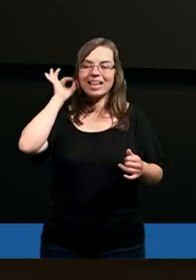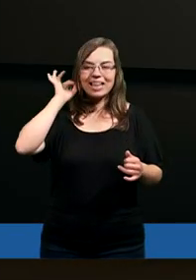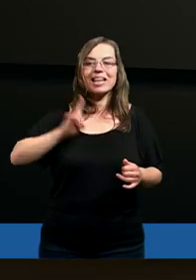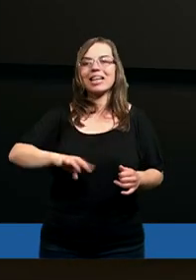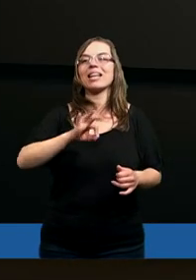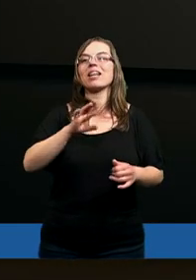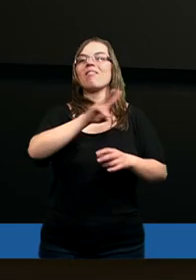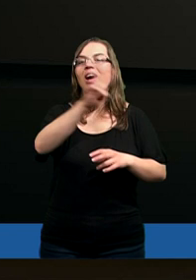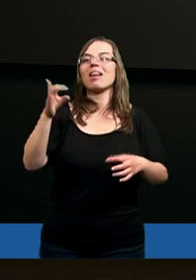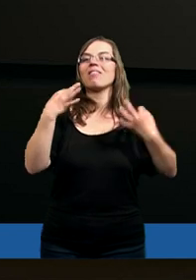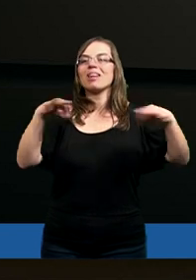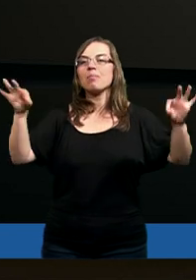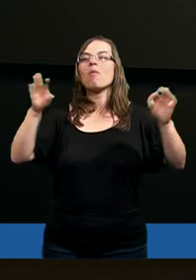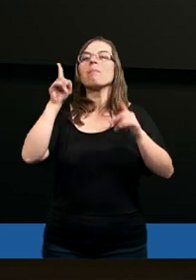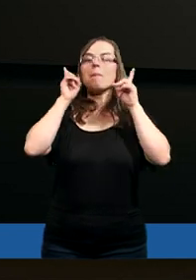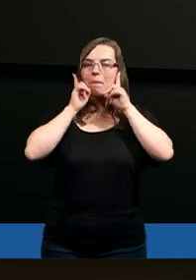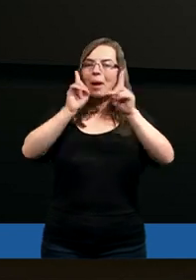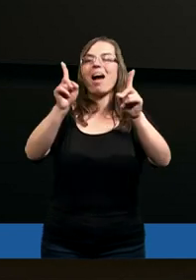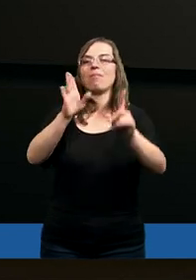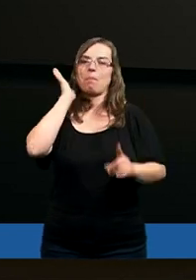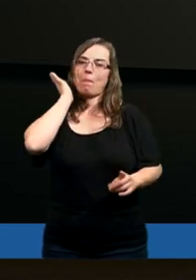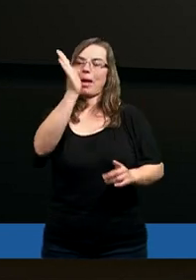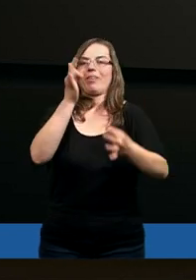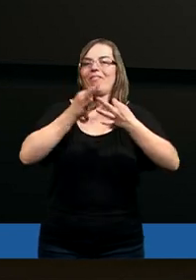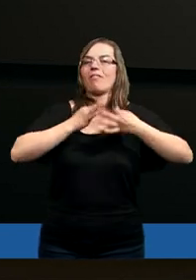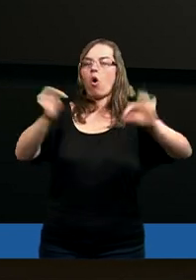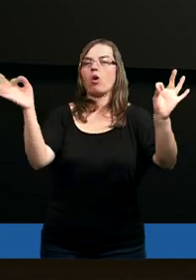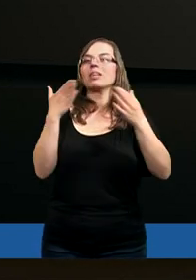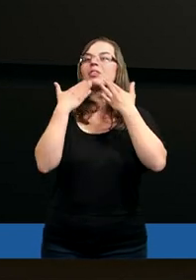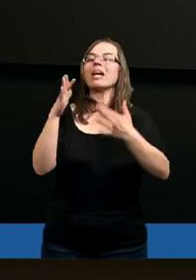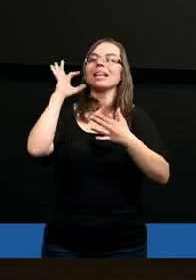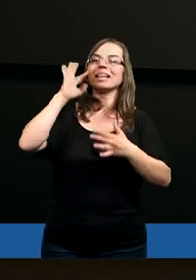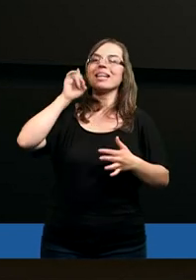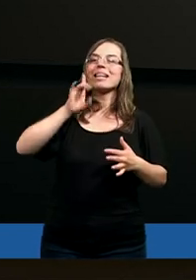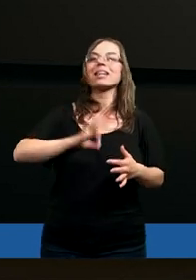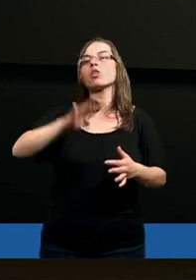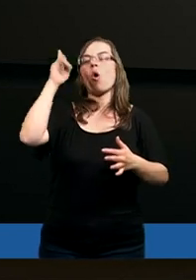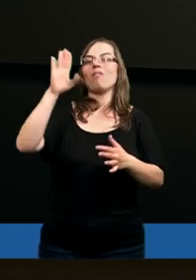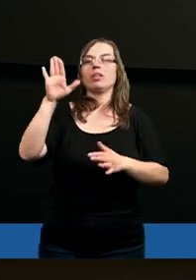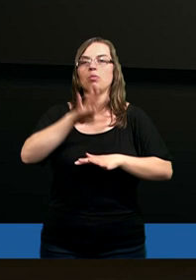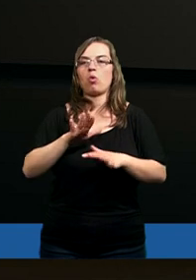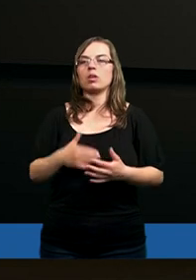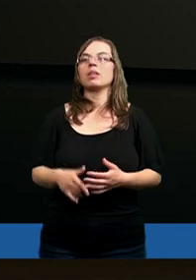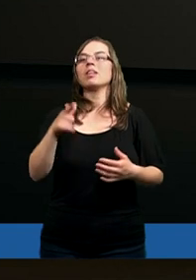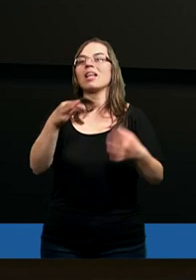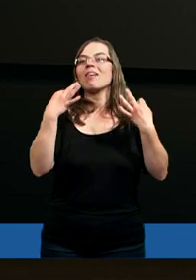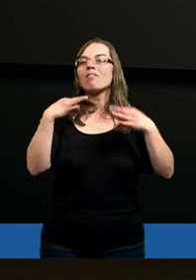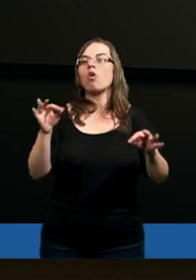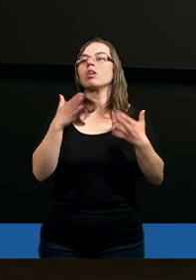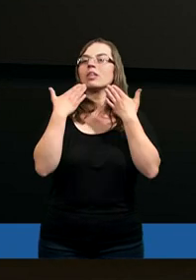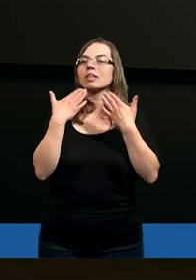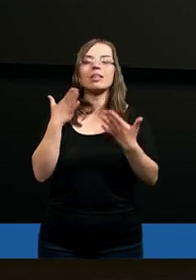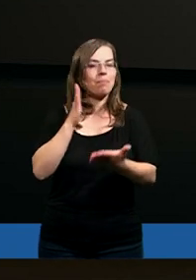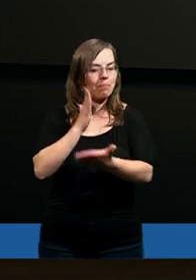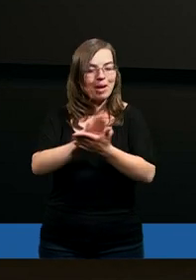wyswobodzi, prawdziwie wolnymi będziecie. A ktoś znalazł inną definicję wolności. Piotr